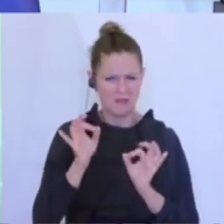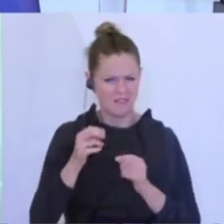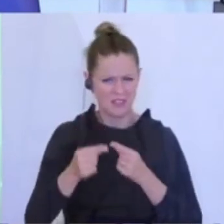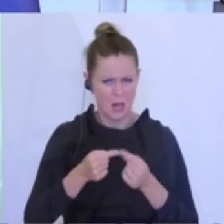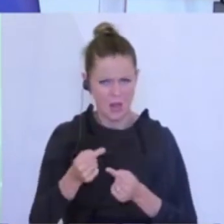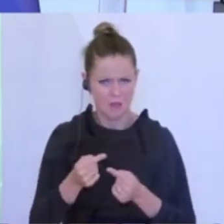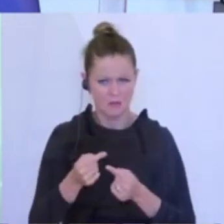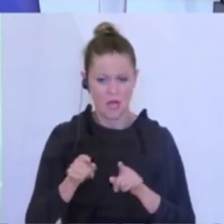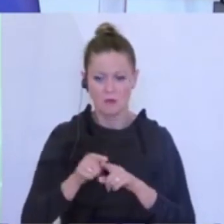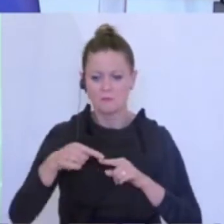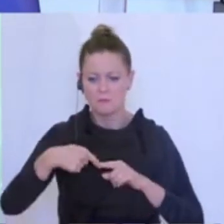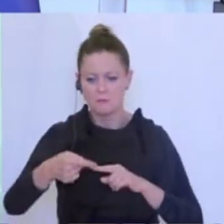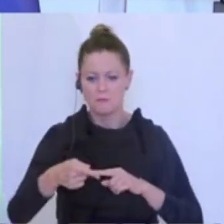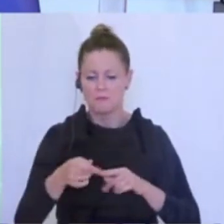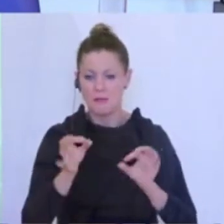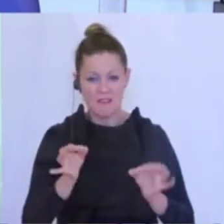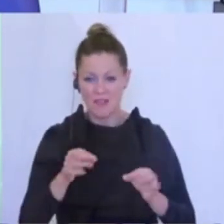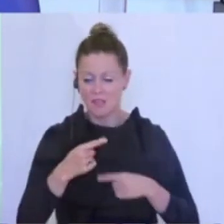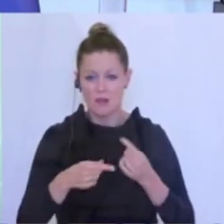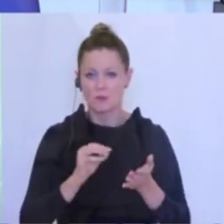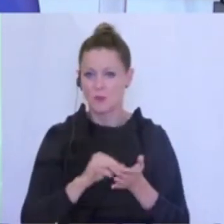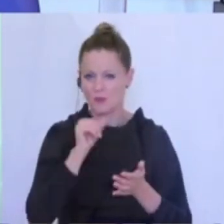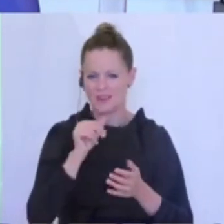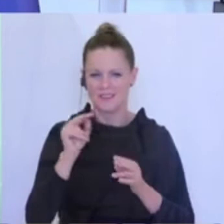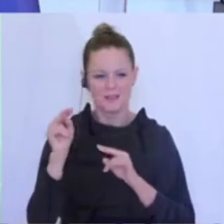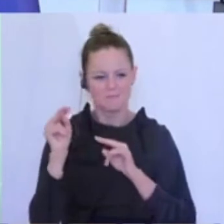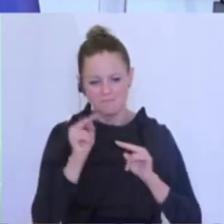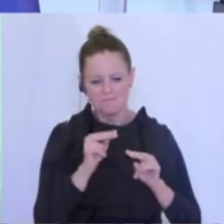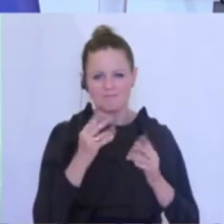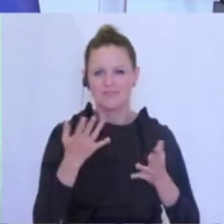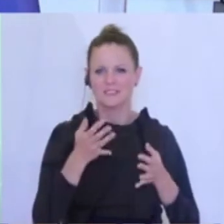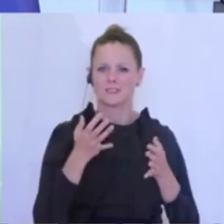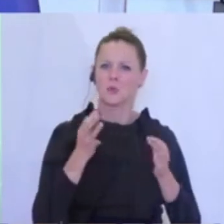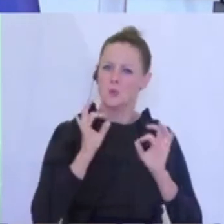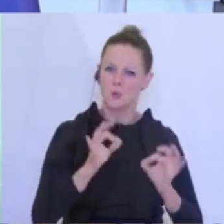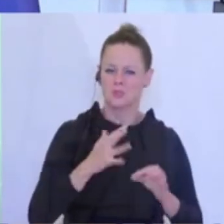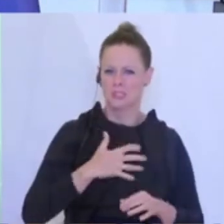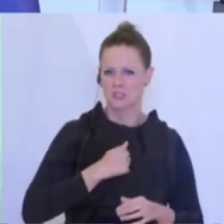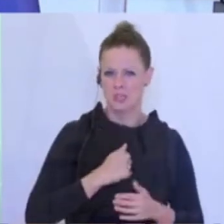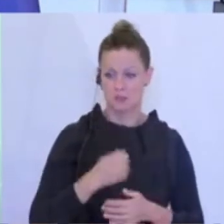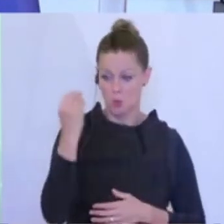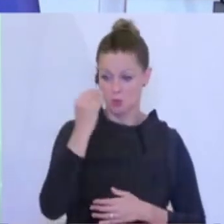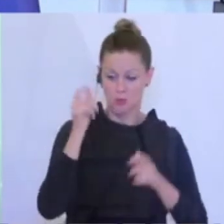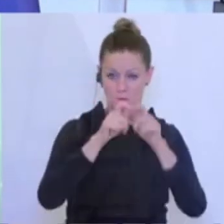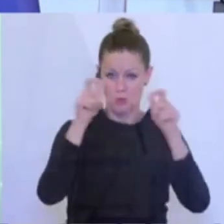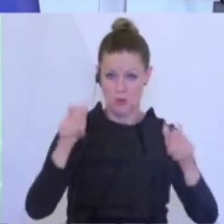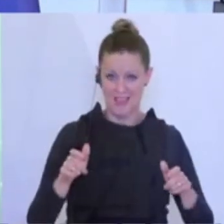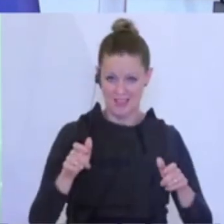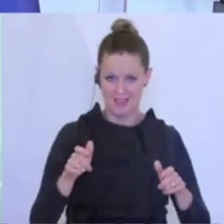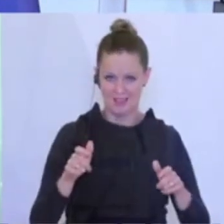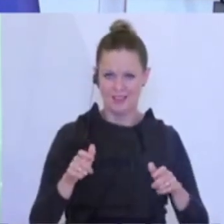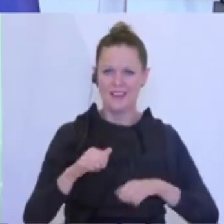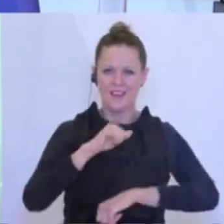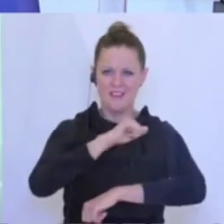sondern letztlich auf das, was uns gelungen ist. Und die Schule, sage ich auch gleich dazu, wird an diesen sogenannten Fenster oder